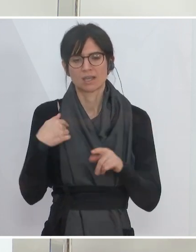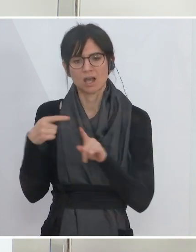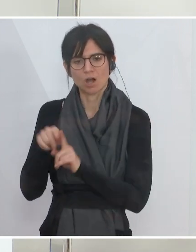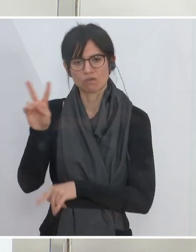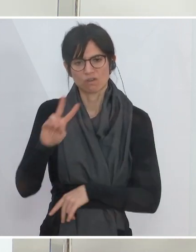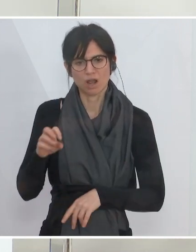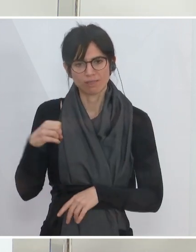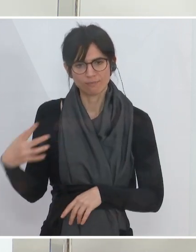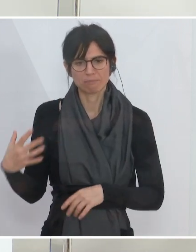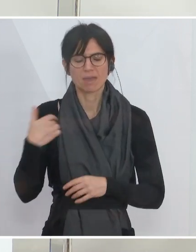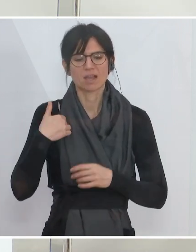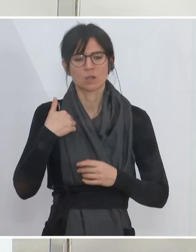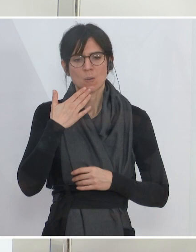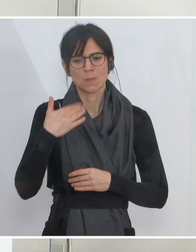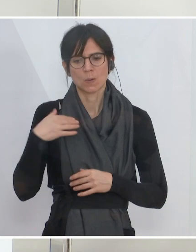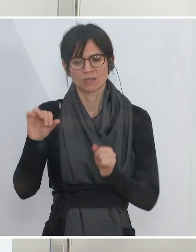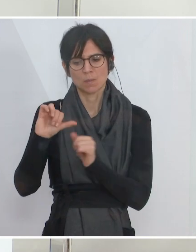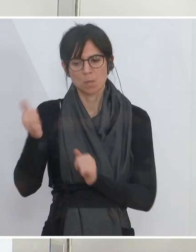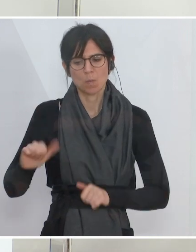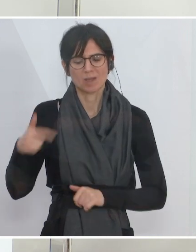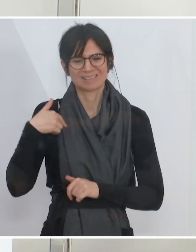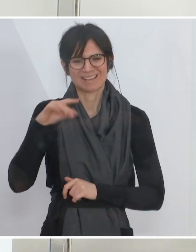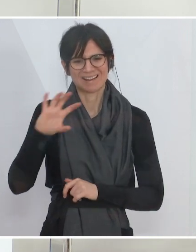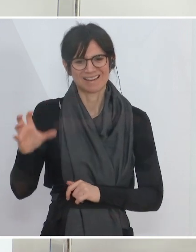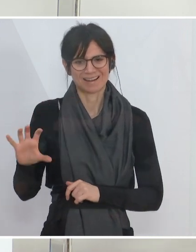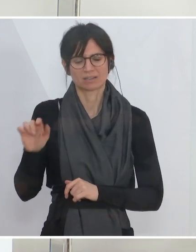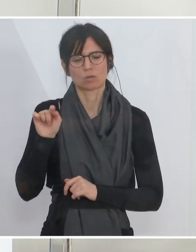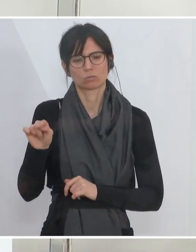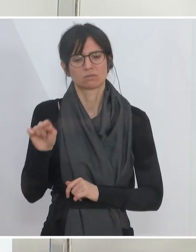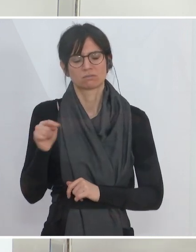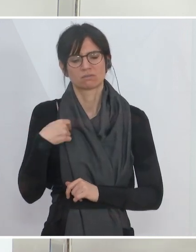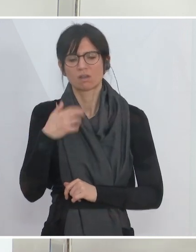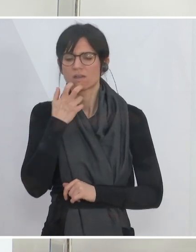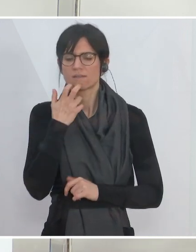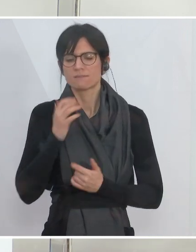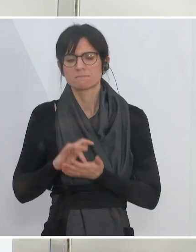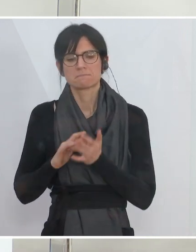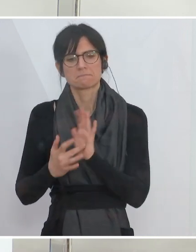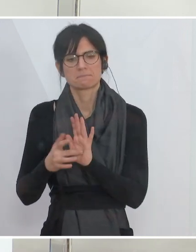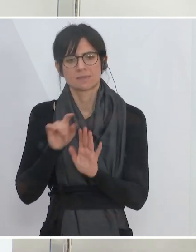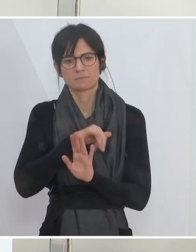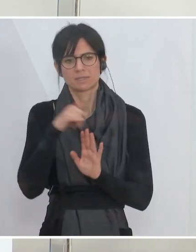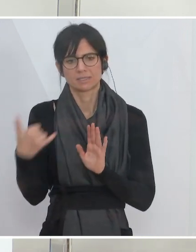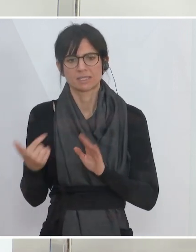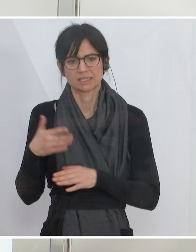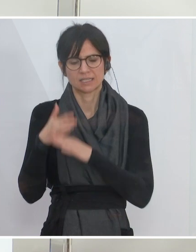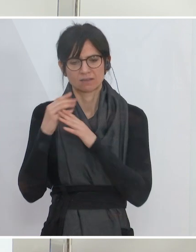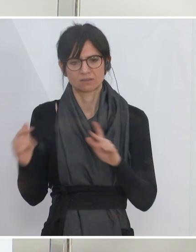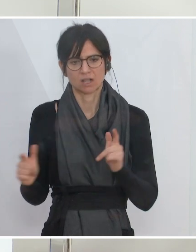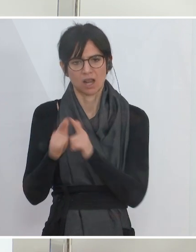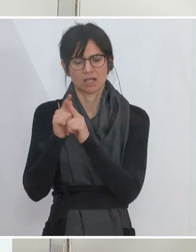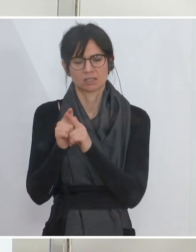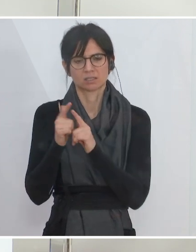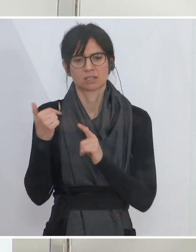die Modellregion Vorarlberg als Anlass nehmen, um vielleicht auch die bisherigen Hilfsleistungen auf